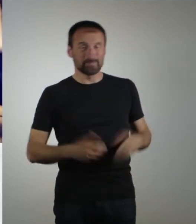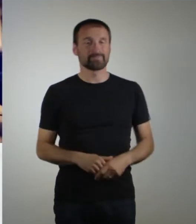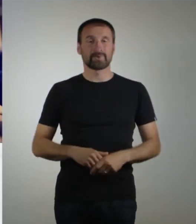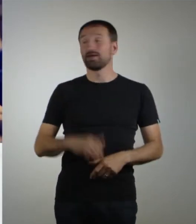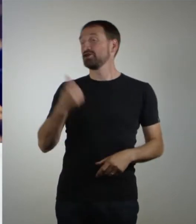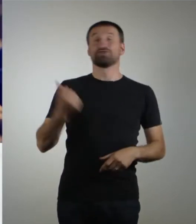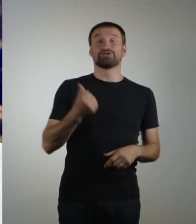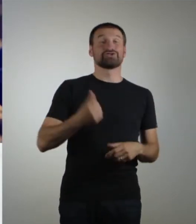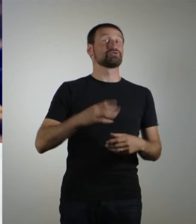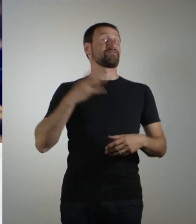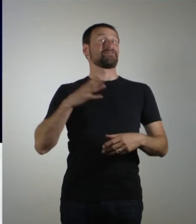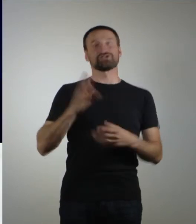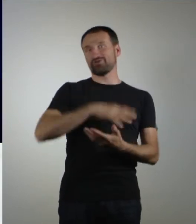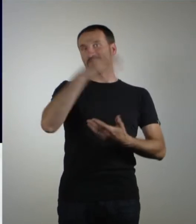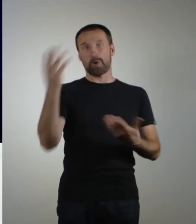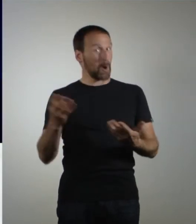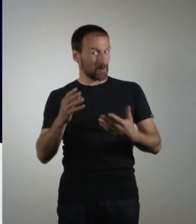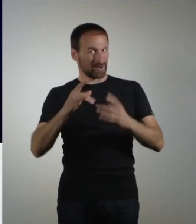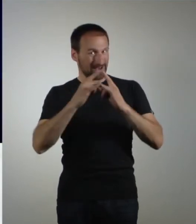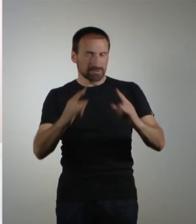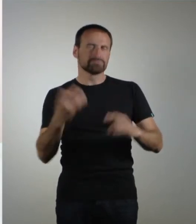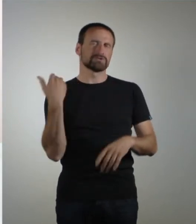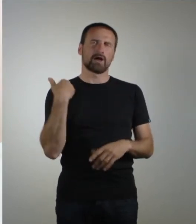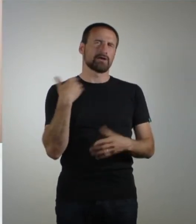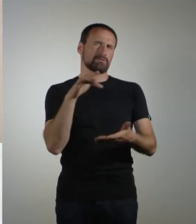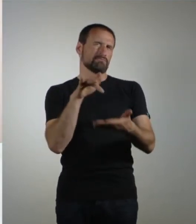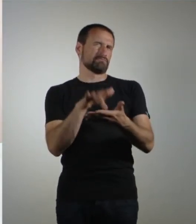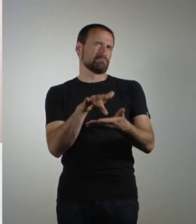Super Fashion Rainbow Camp gibt es seit Mitte 2010.